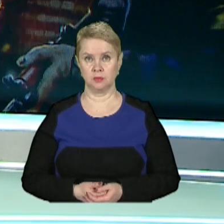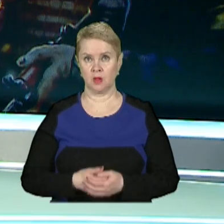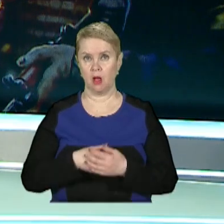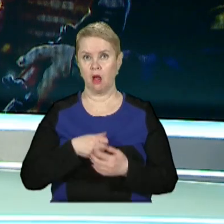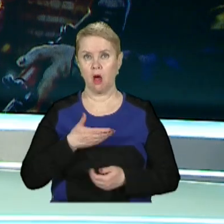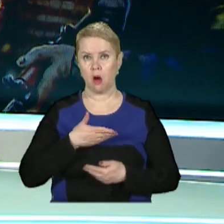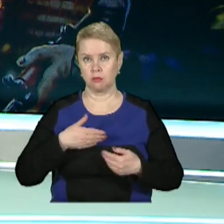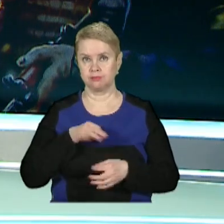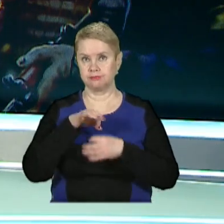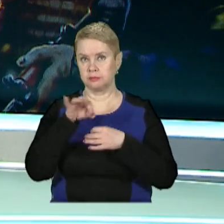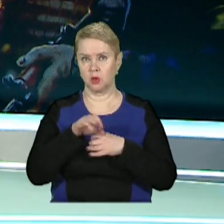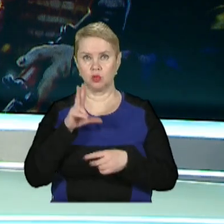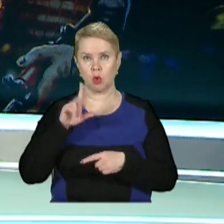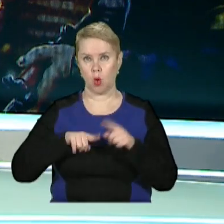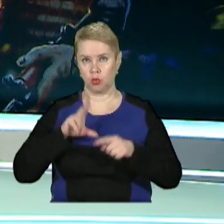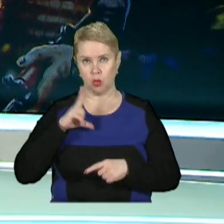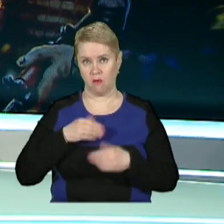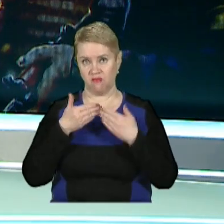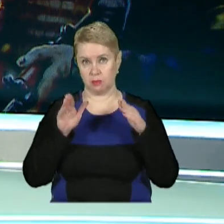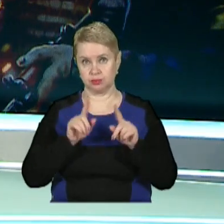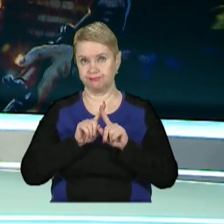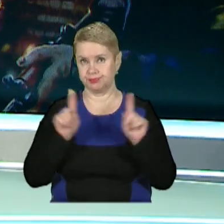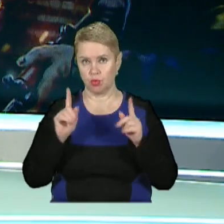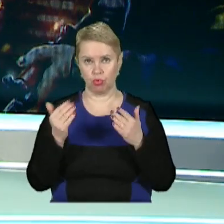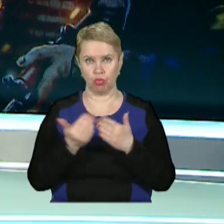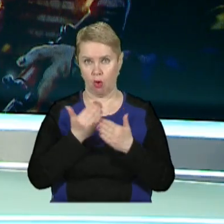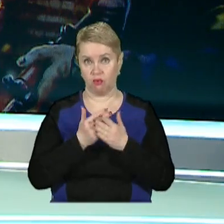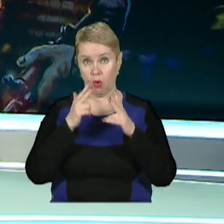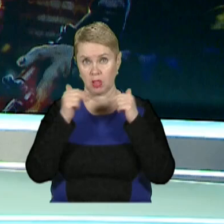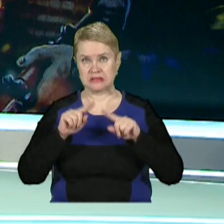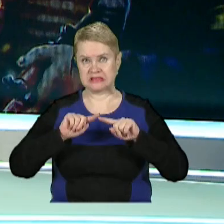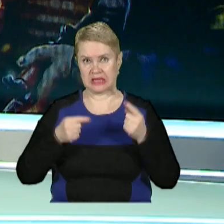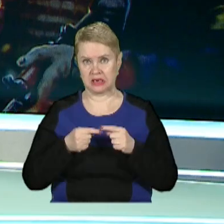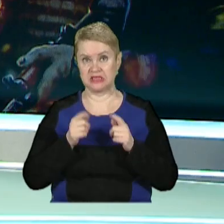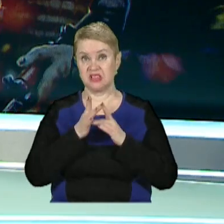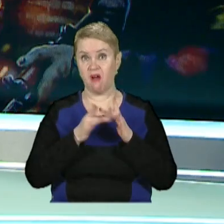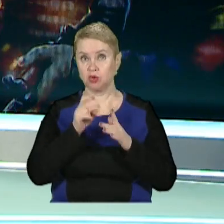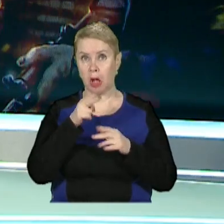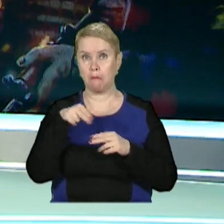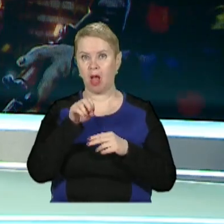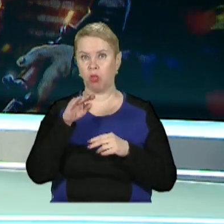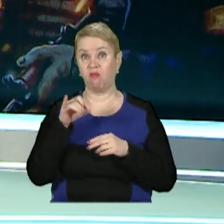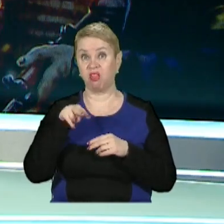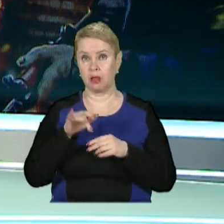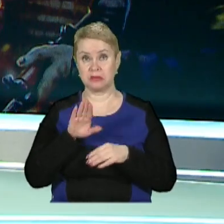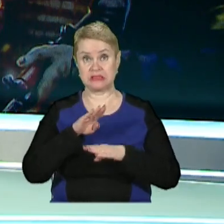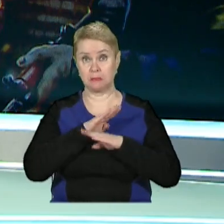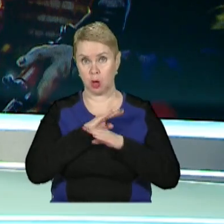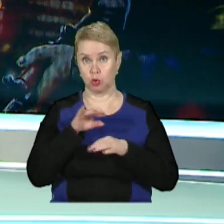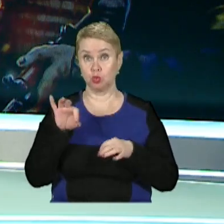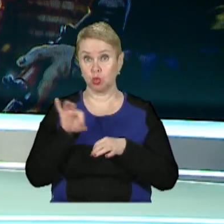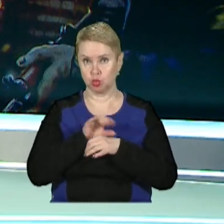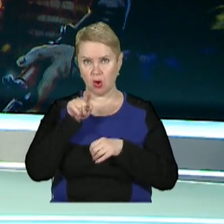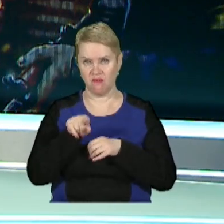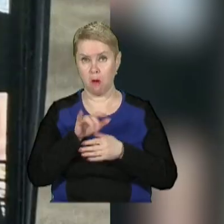Розбещував рідних донюк. Випуск починаємо з екстреної новини. У Дніпрі затримано священника-педофіла. Після смерті дружини